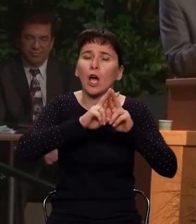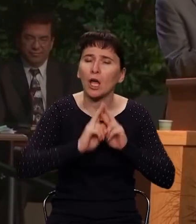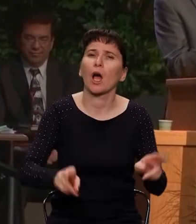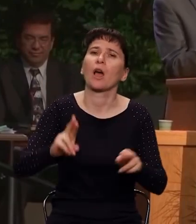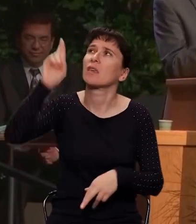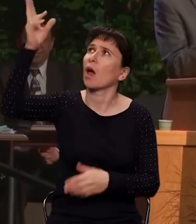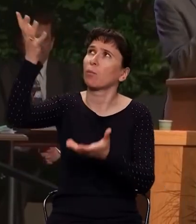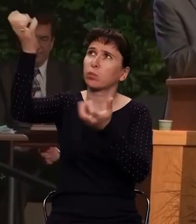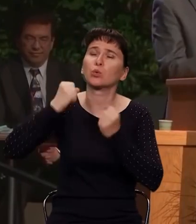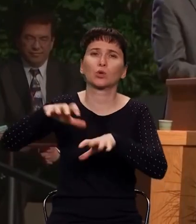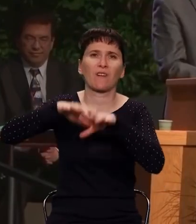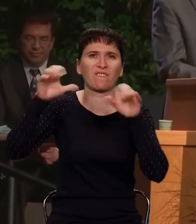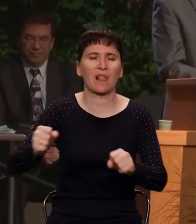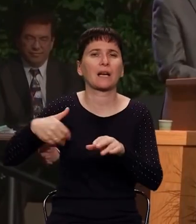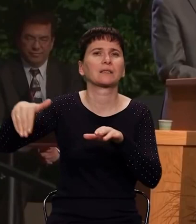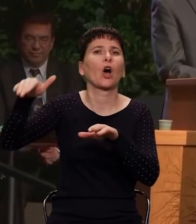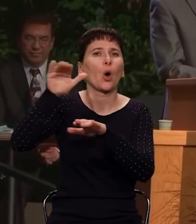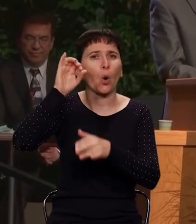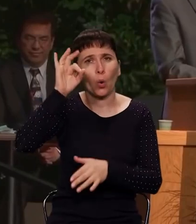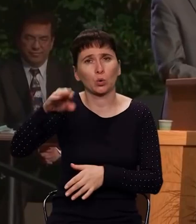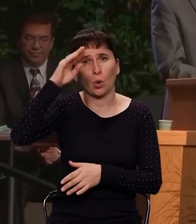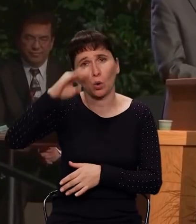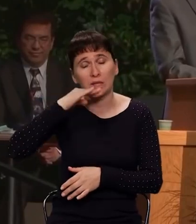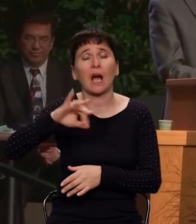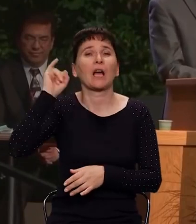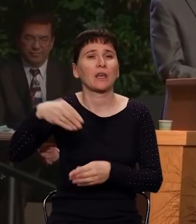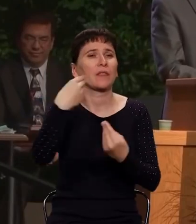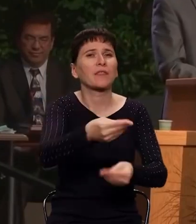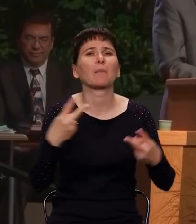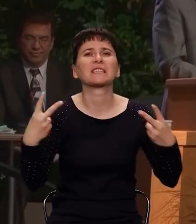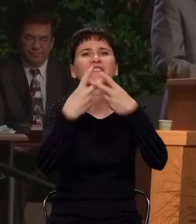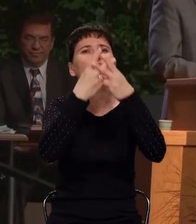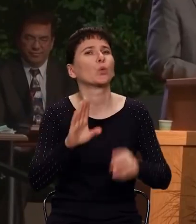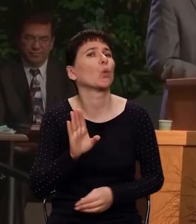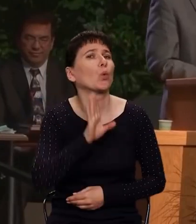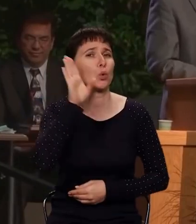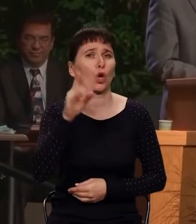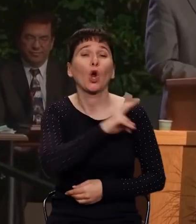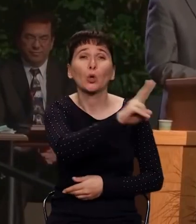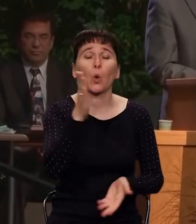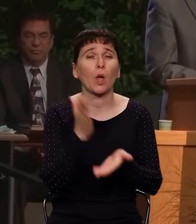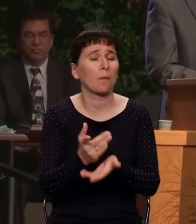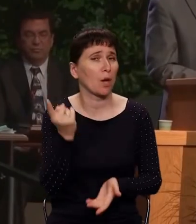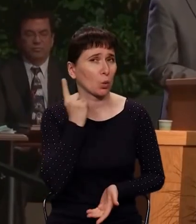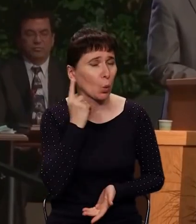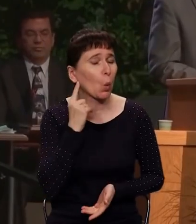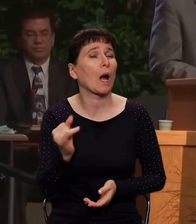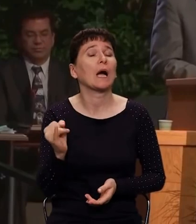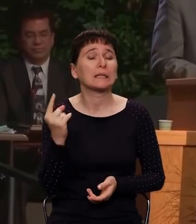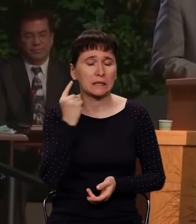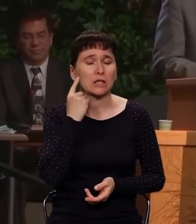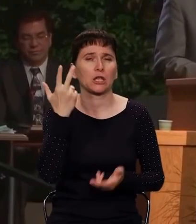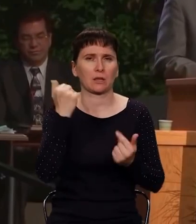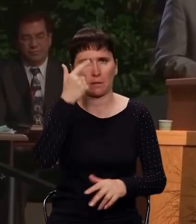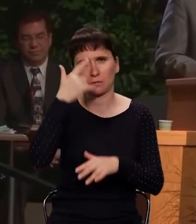дам ему звезду утреннюю, имеющий ухо слышать, да слышать, что дух